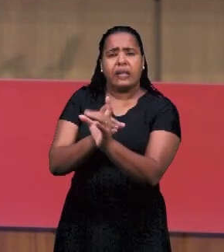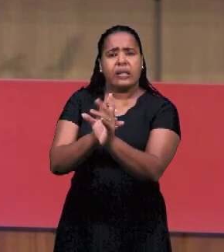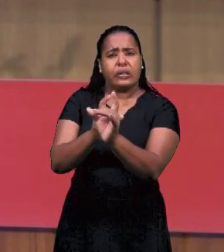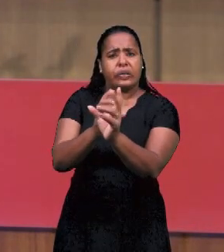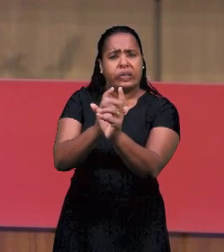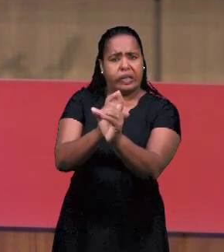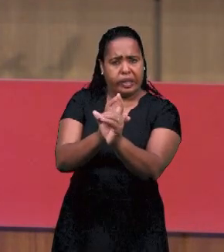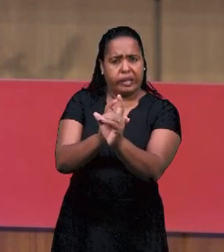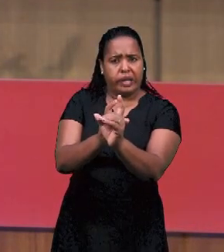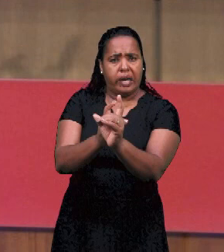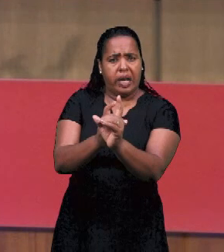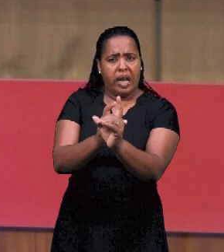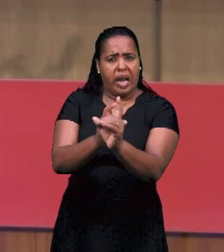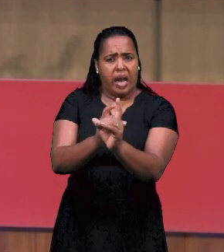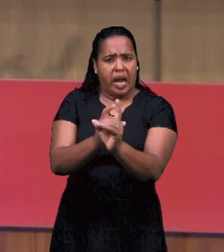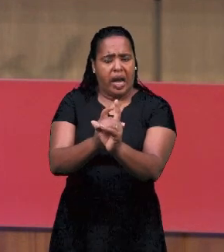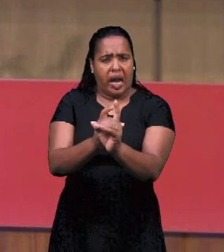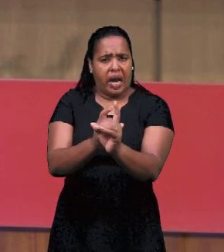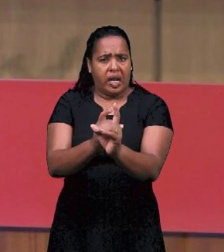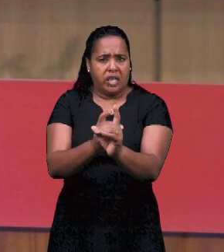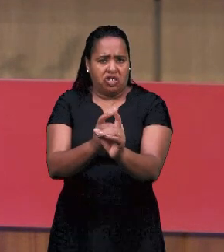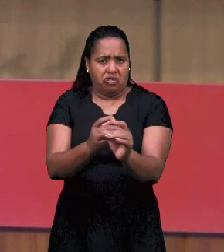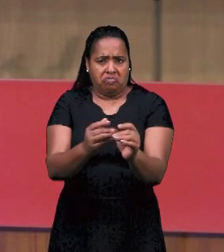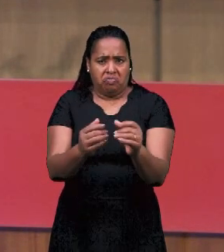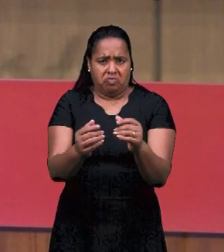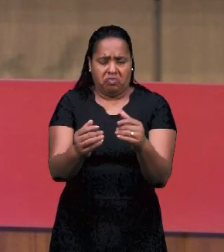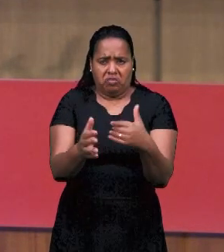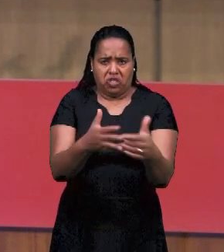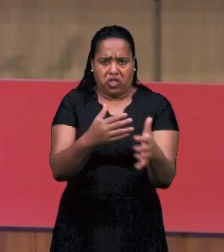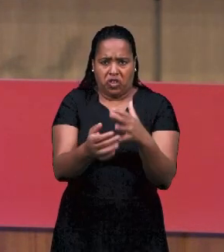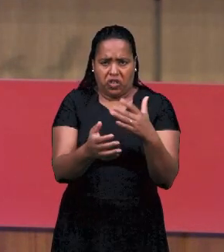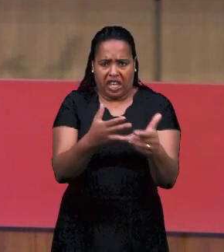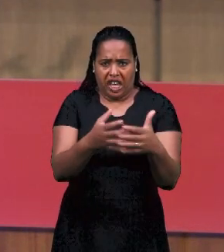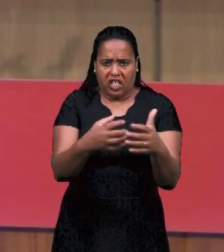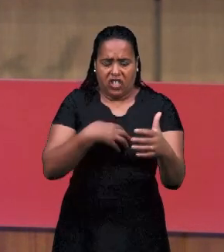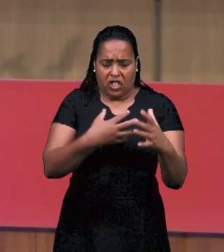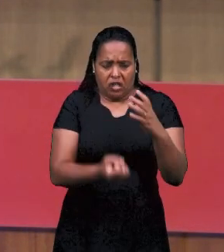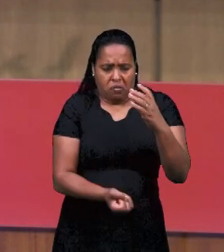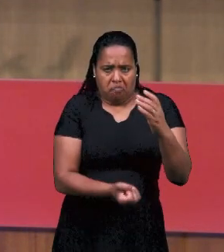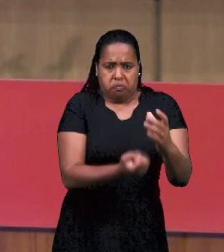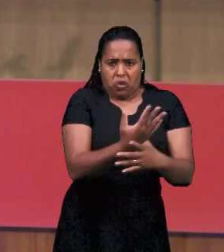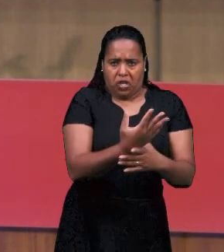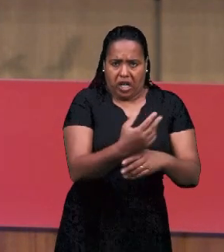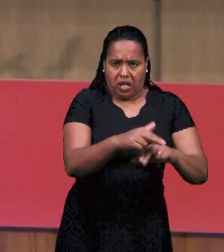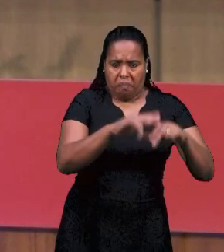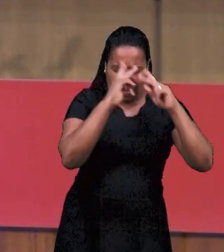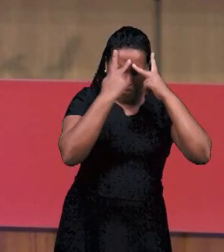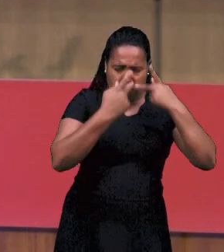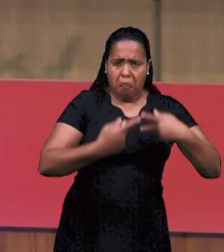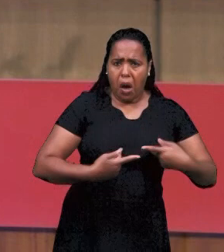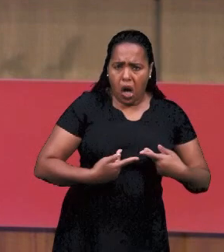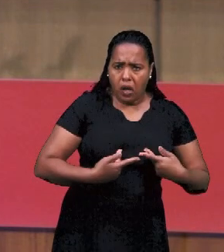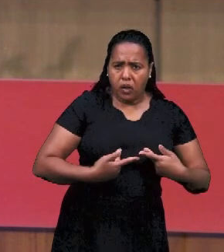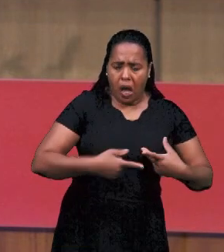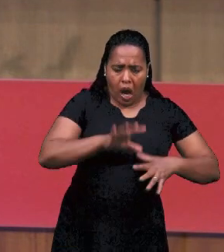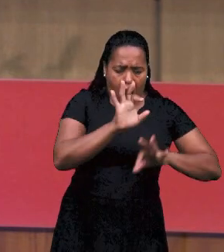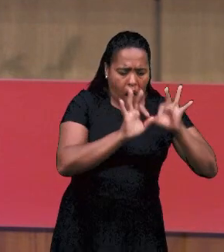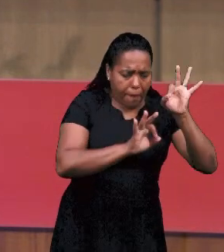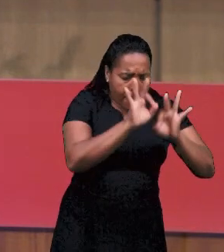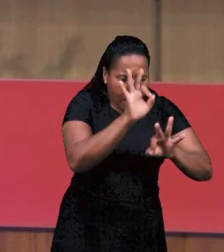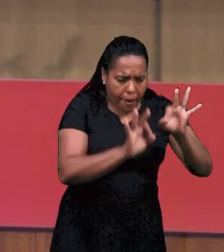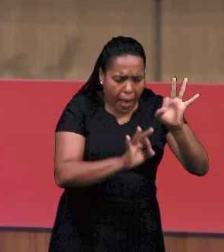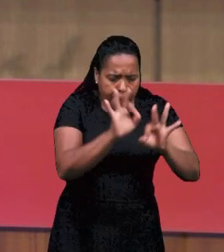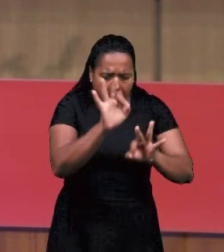учение. Потому что доктрина. Она не рождается каким бы то ни было рациональным